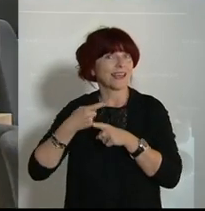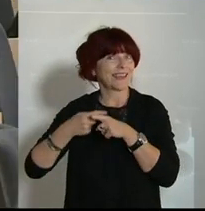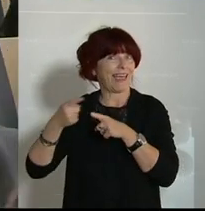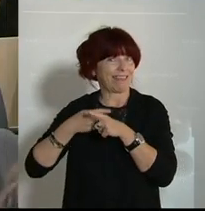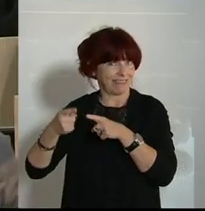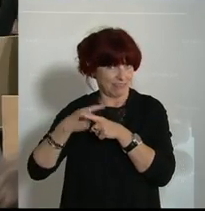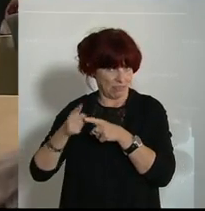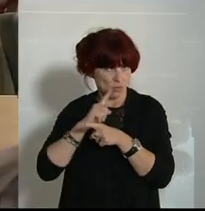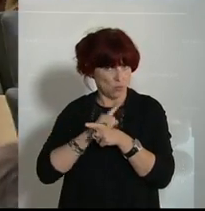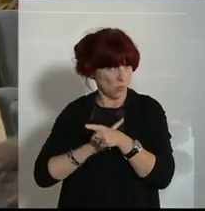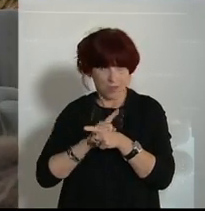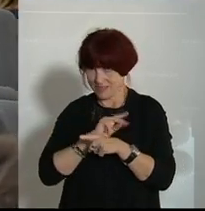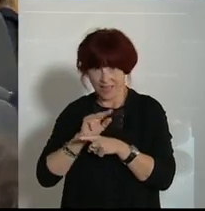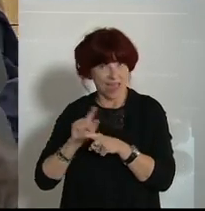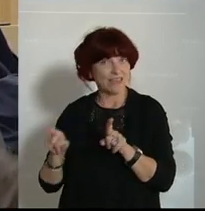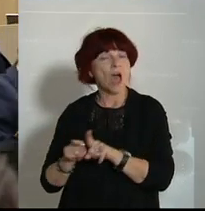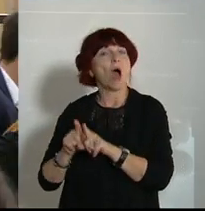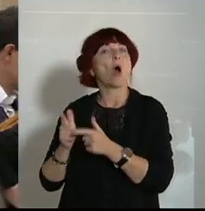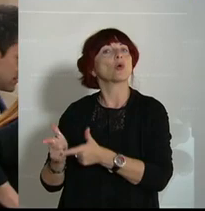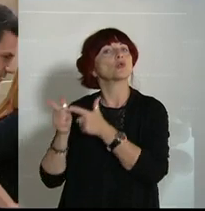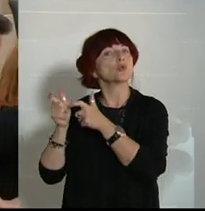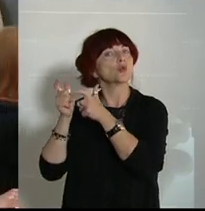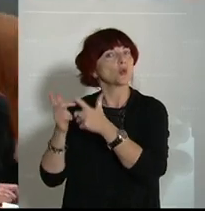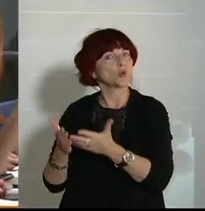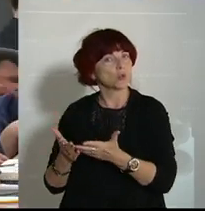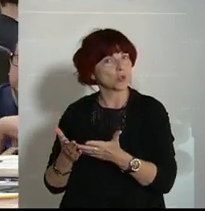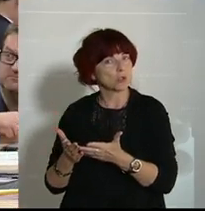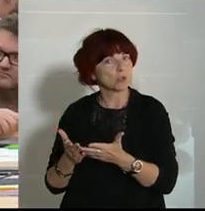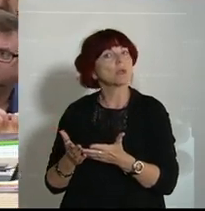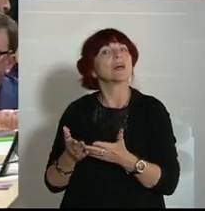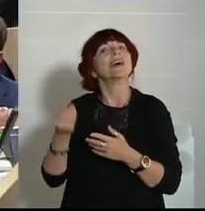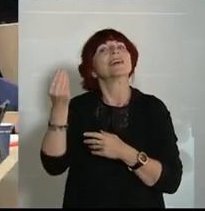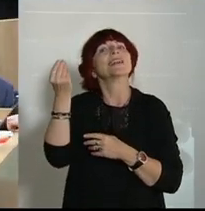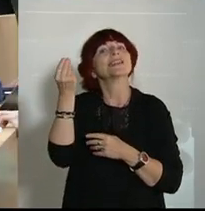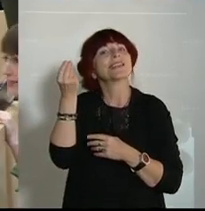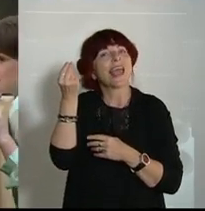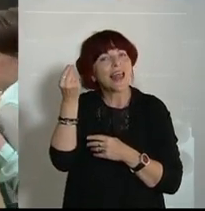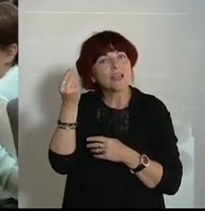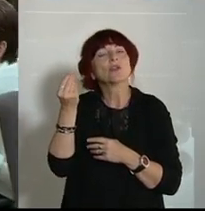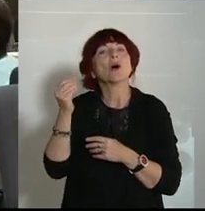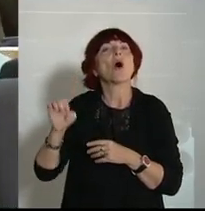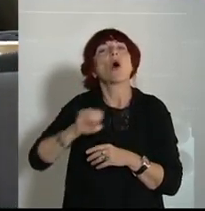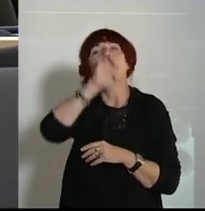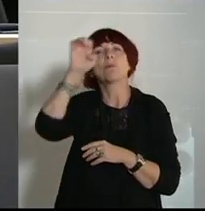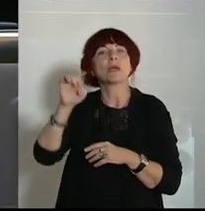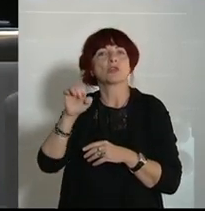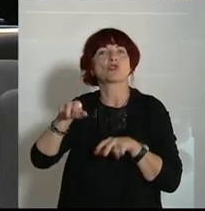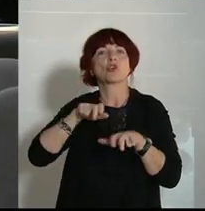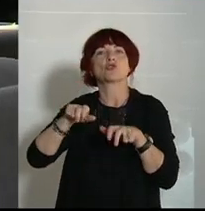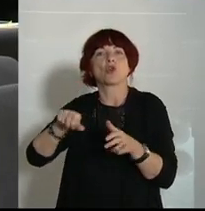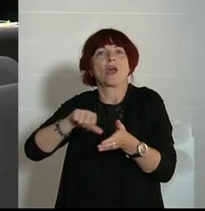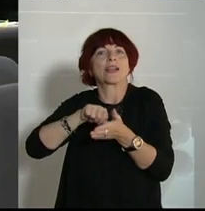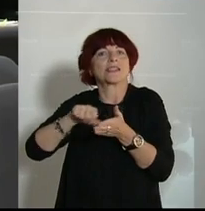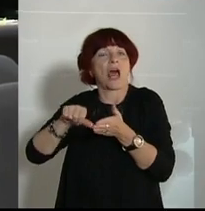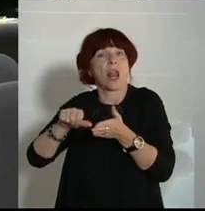sondern auch Zuschüsse. Das heißt, das Geld der europäischen und somit österreichischen Steuerzahler wird verschenkt an jene Länder, die auch vor der Corona